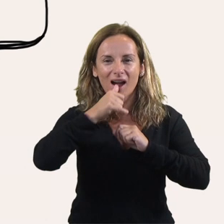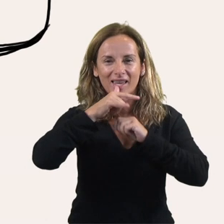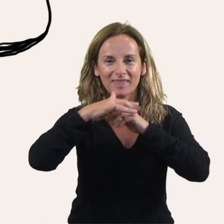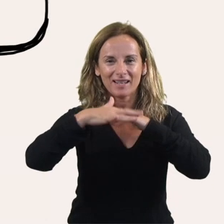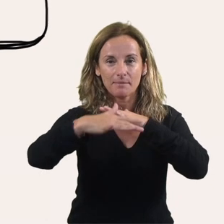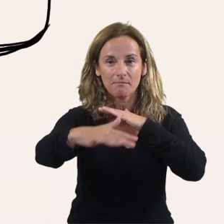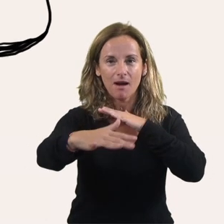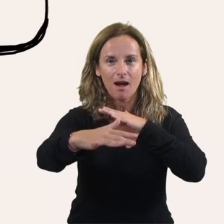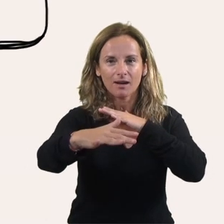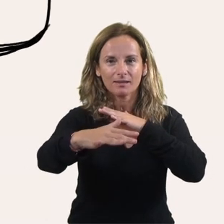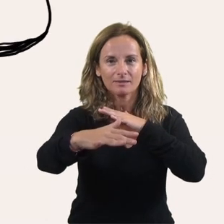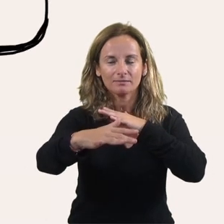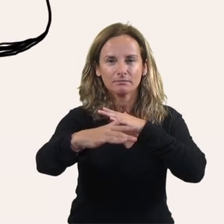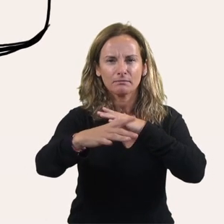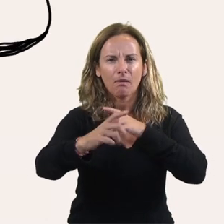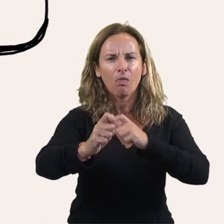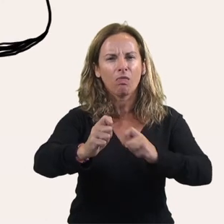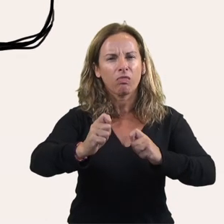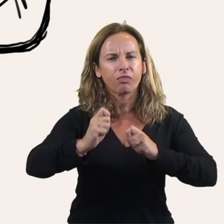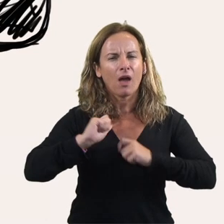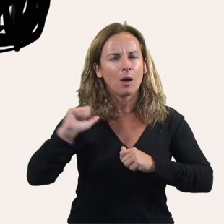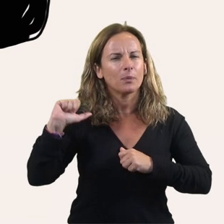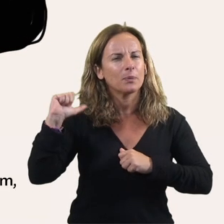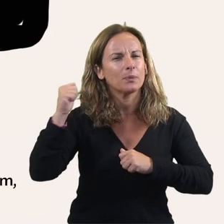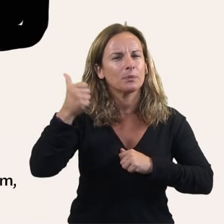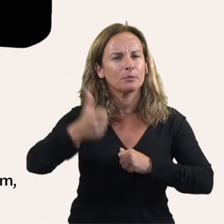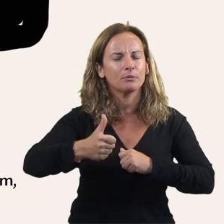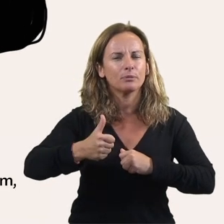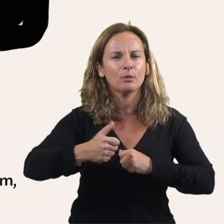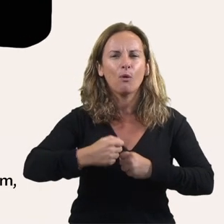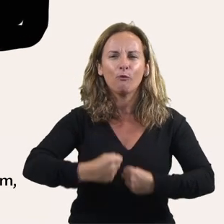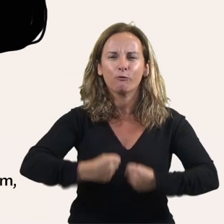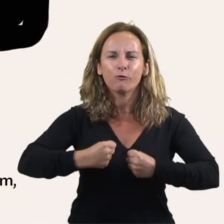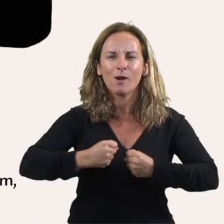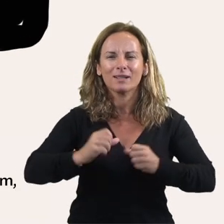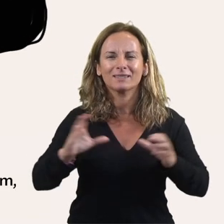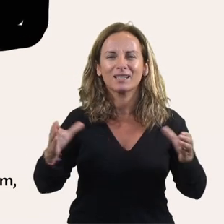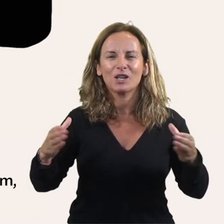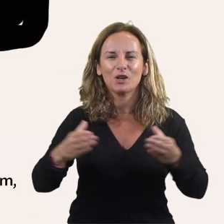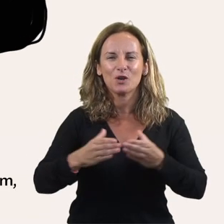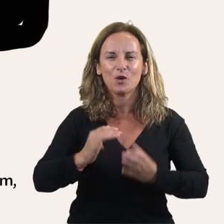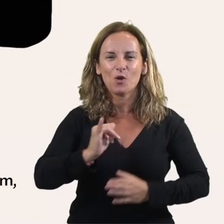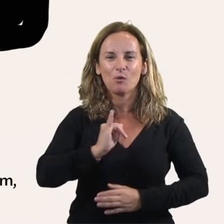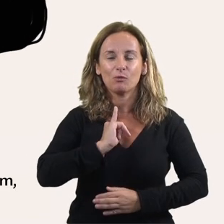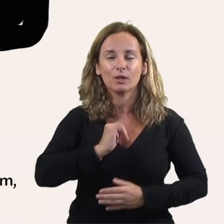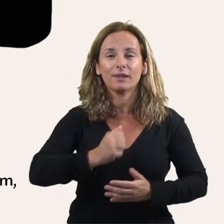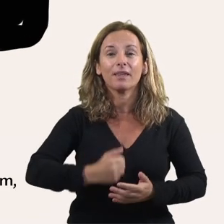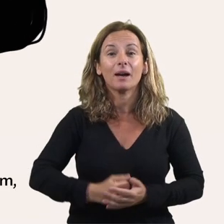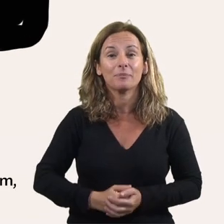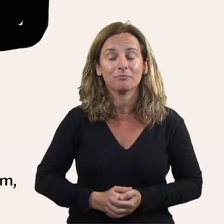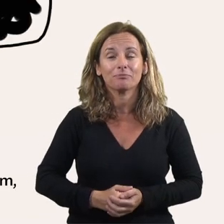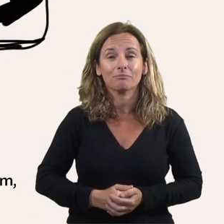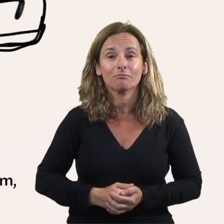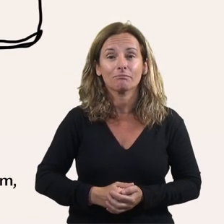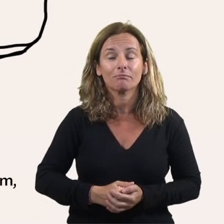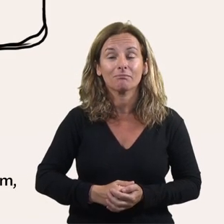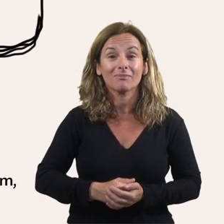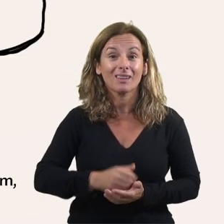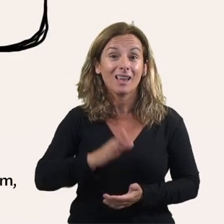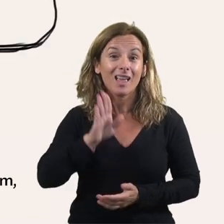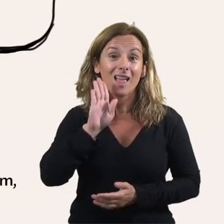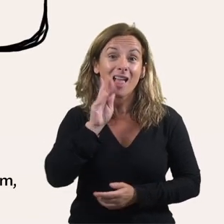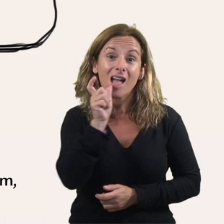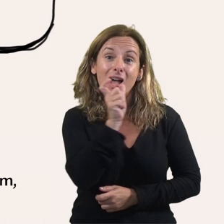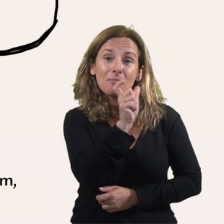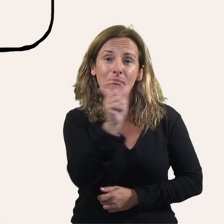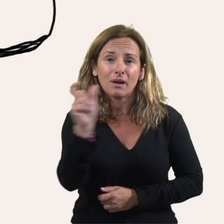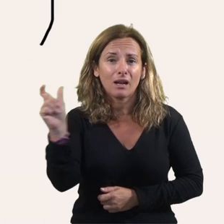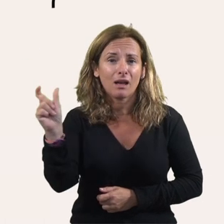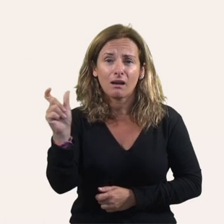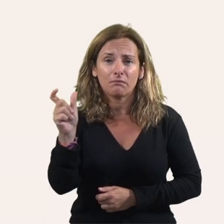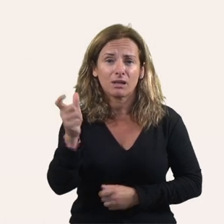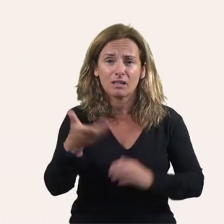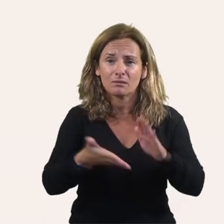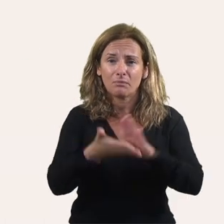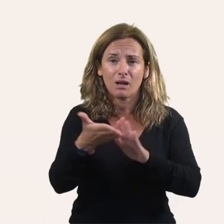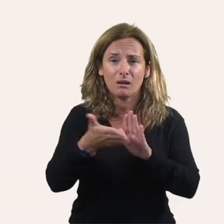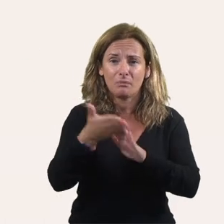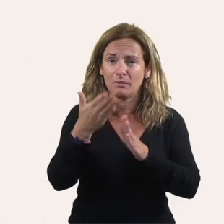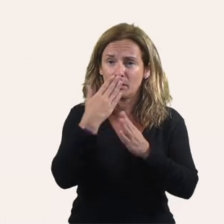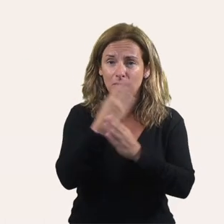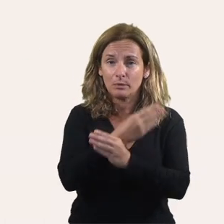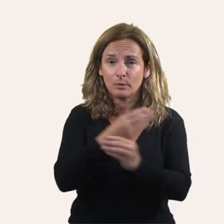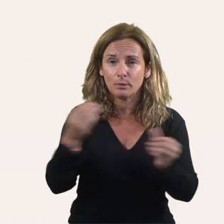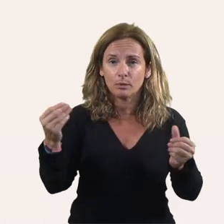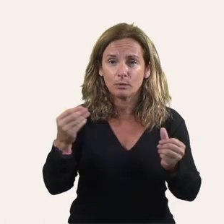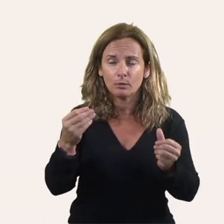que ens ha configurat com a comunitat. Aquell llenguatge, part del patrimoni marítim, s'està perdent. Contribueix a